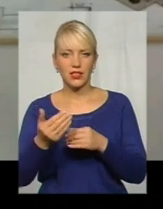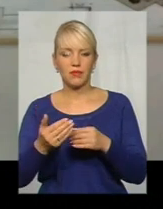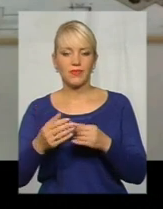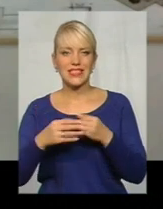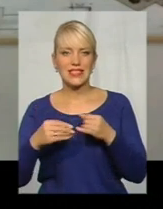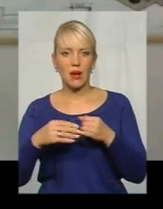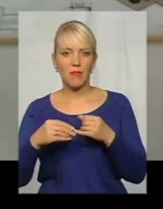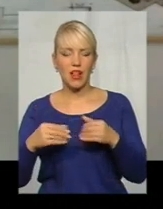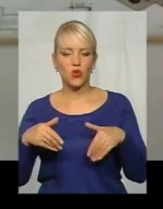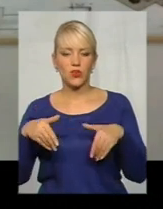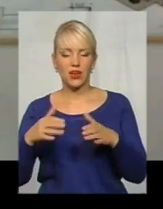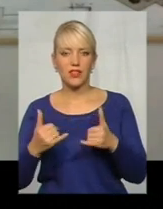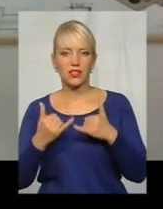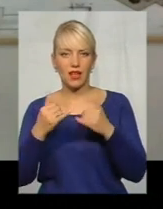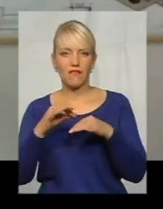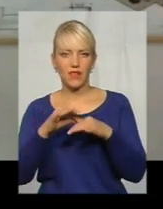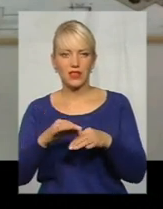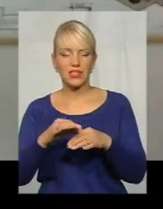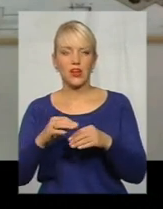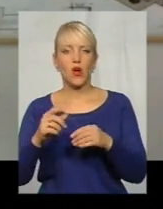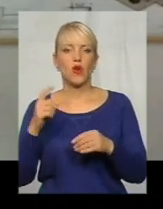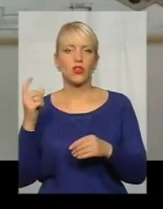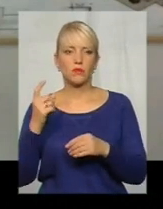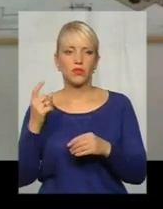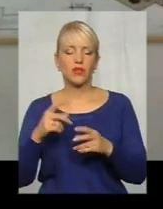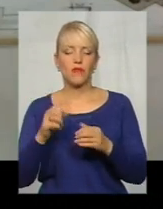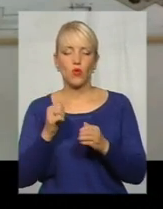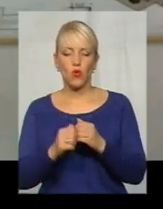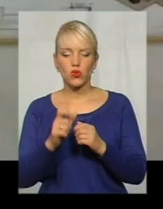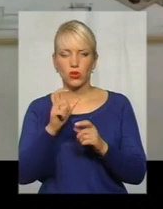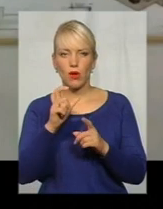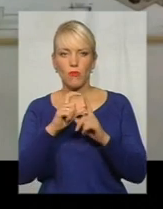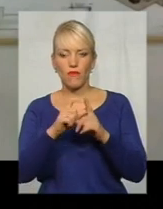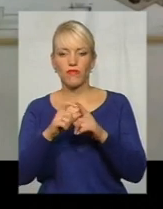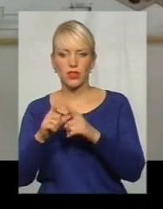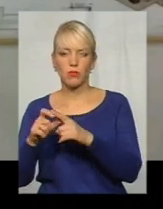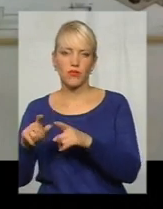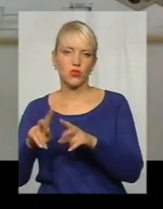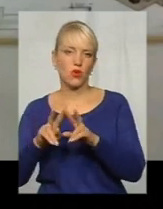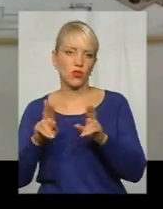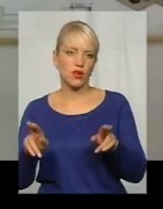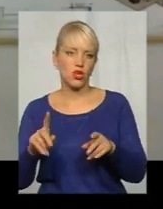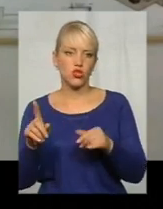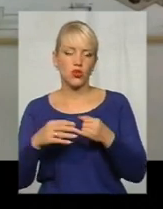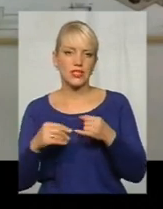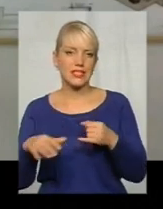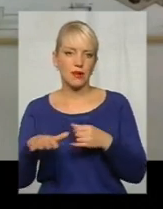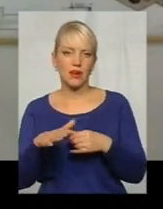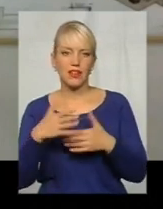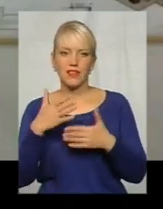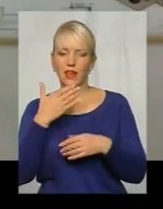кожному відповідь однакова, що земельних ділянок немає.